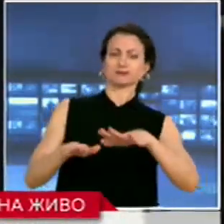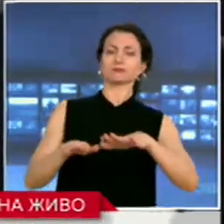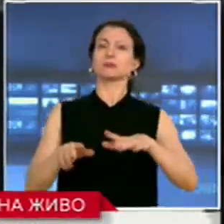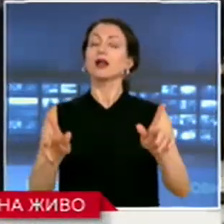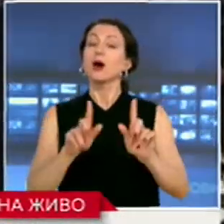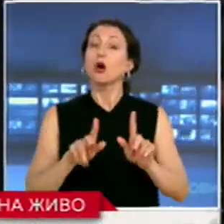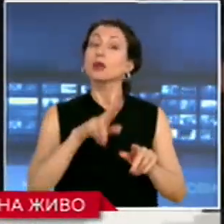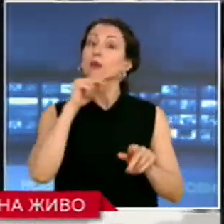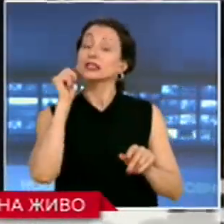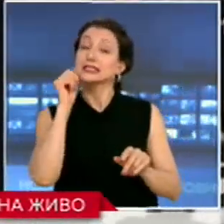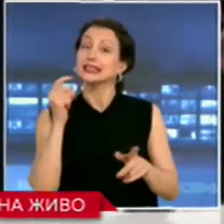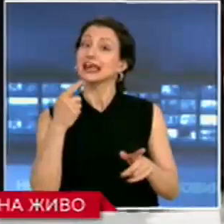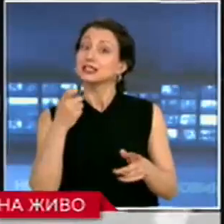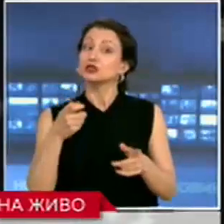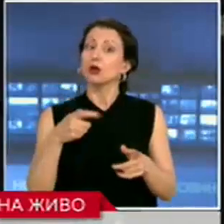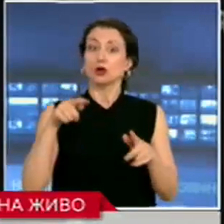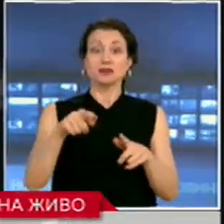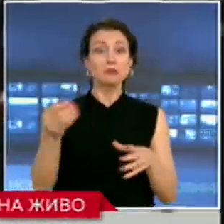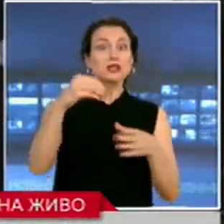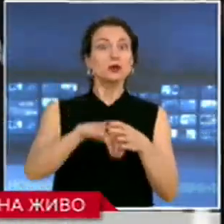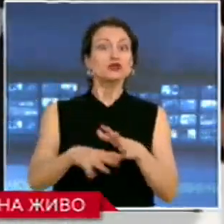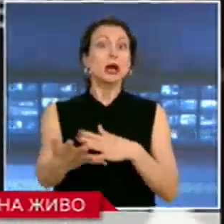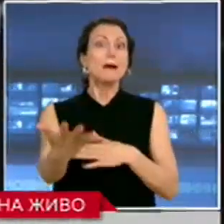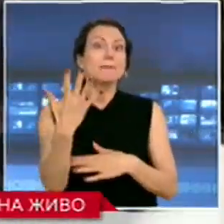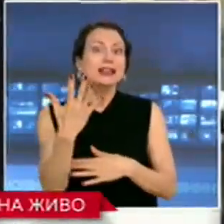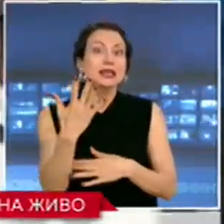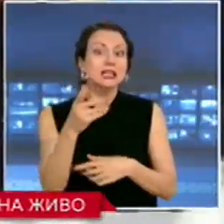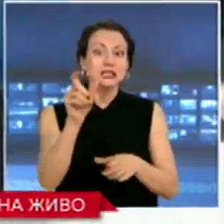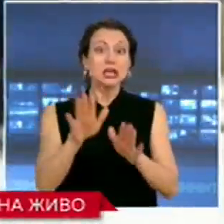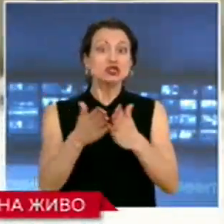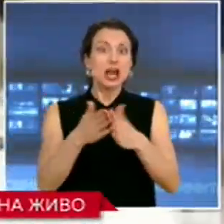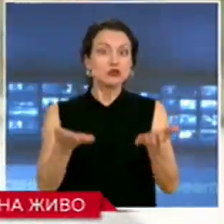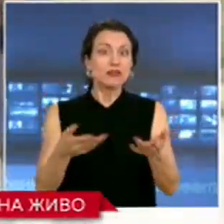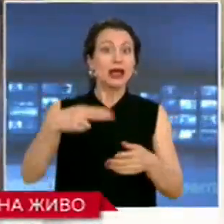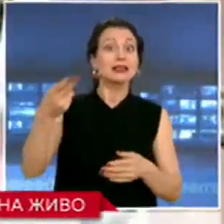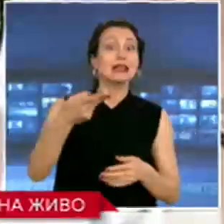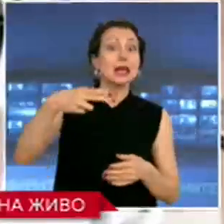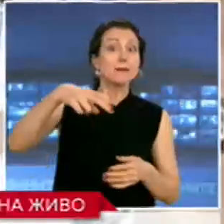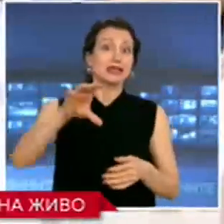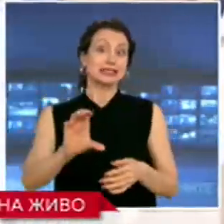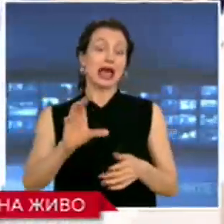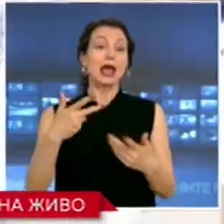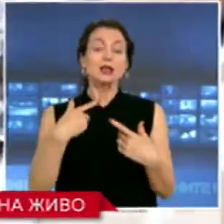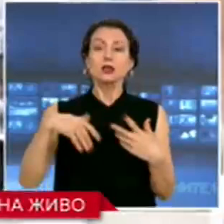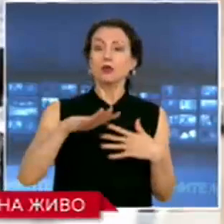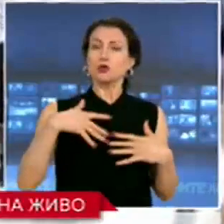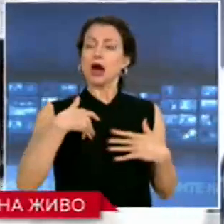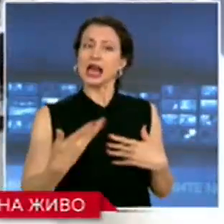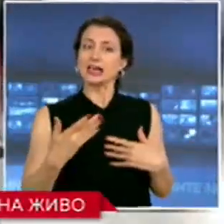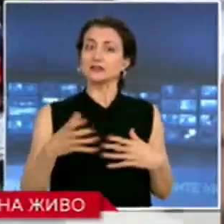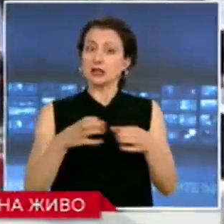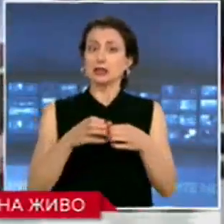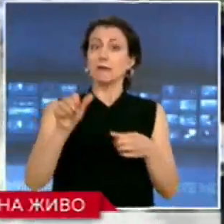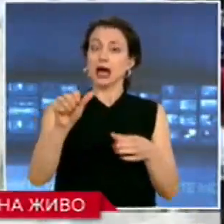неофициална информация се включиха около 5000 членове и симпатизанти. Аз съм тук за да видим истината. Истината е така, че едни хора са